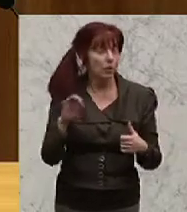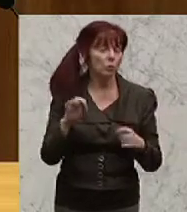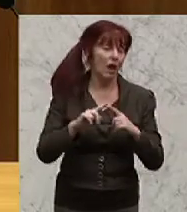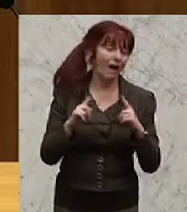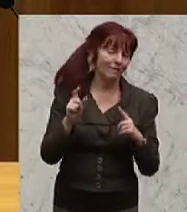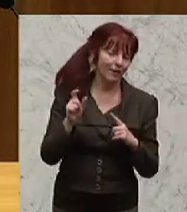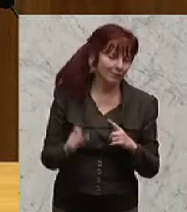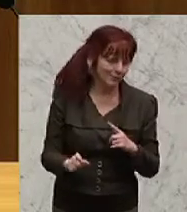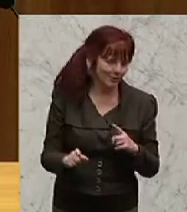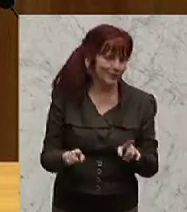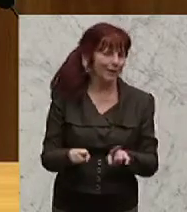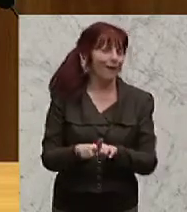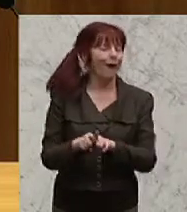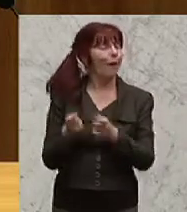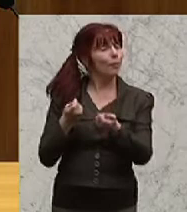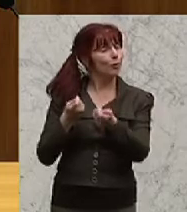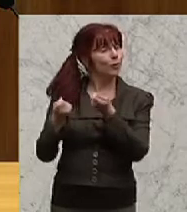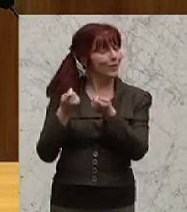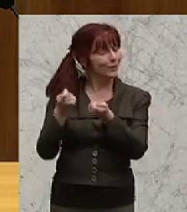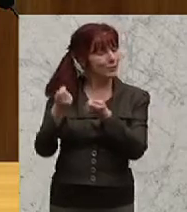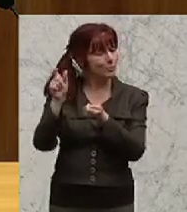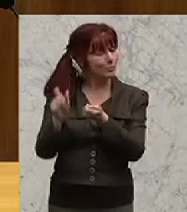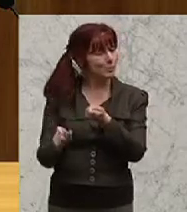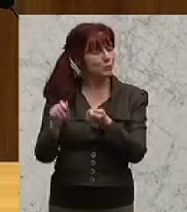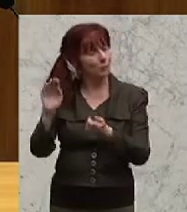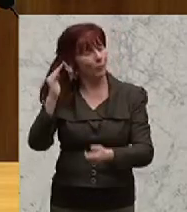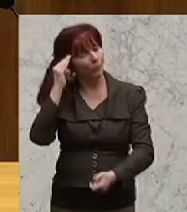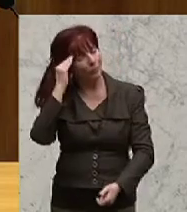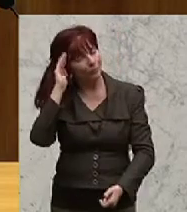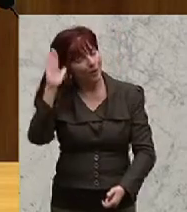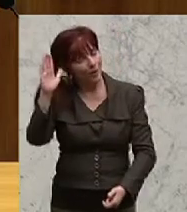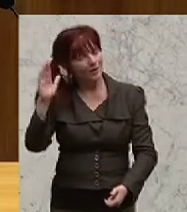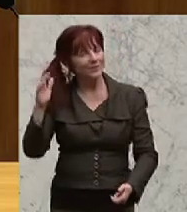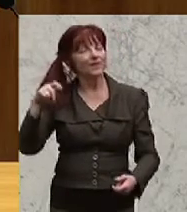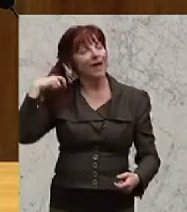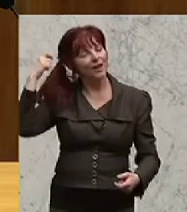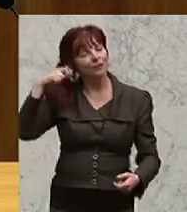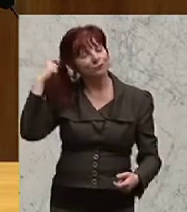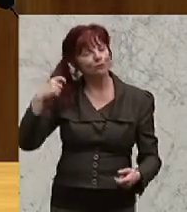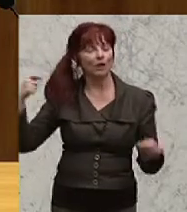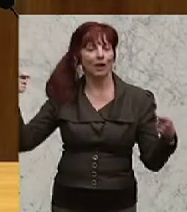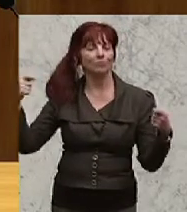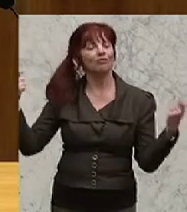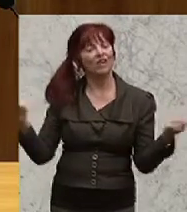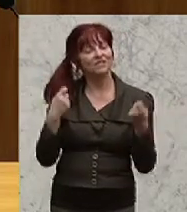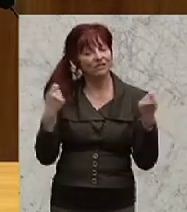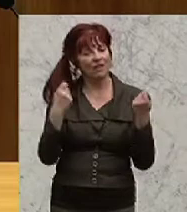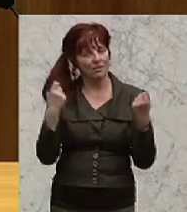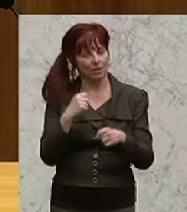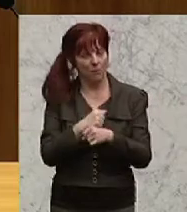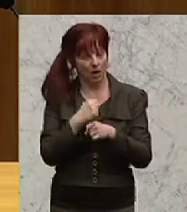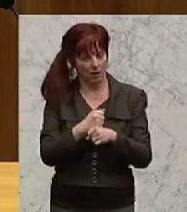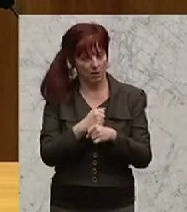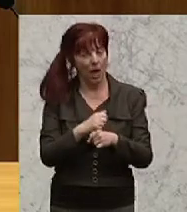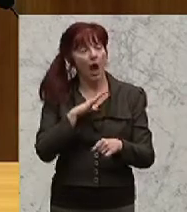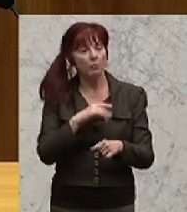bis jetzt passiert, auch politische Günstling dann entsprechend dotiert wird und sein Filmfestival macht. Wir haben Filmfestivals, aber wir fürchten,